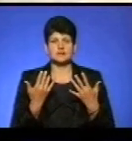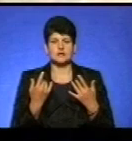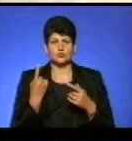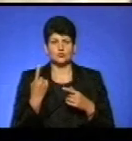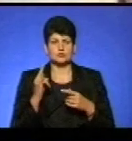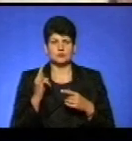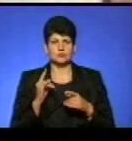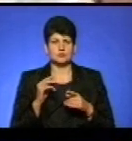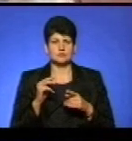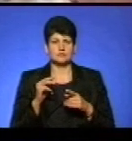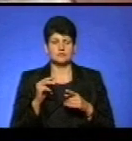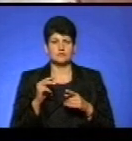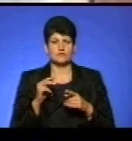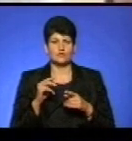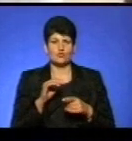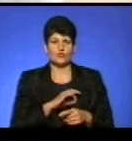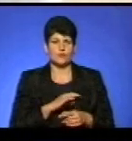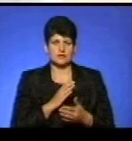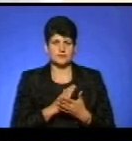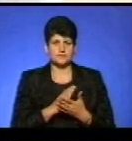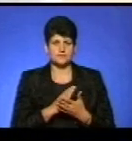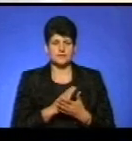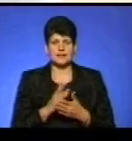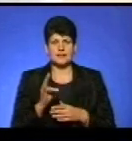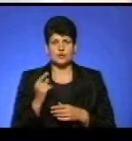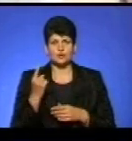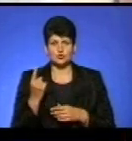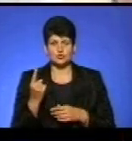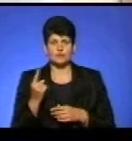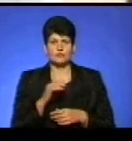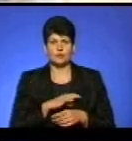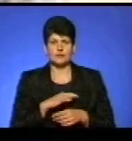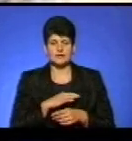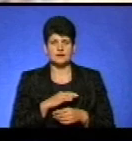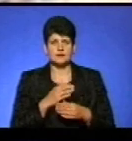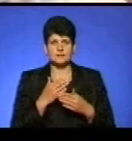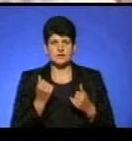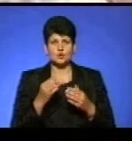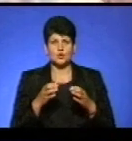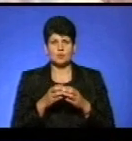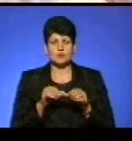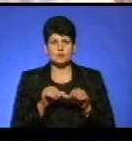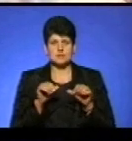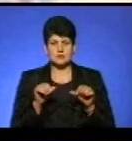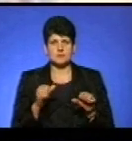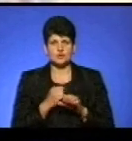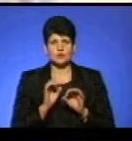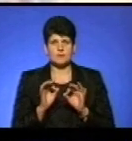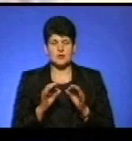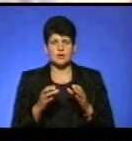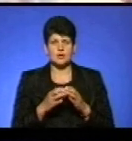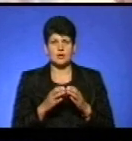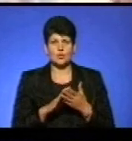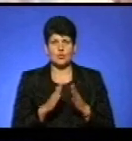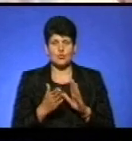одного вихователя? Скільки дітей припадає? На одного вихователя не припадає. Якщо групи роз'єднані, працюють в нормальних умовах 10 груп,